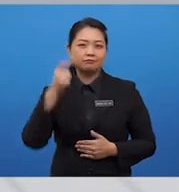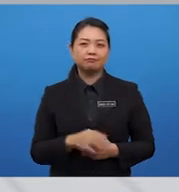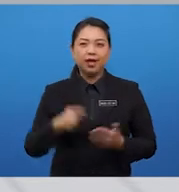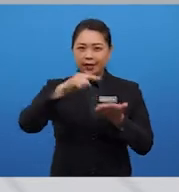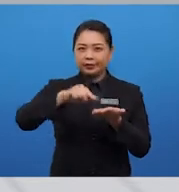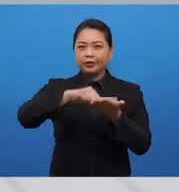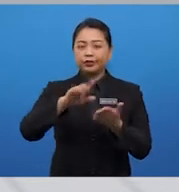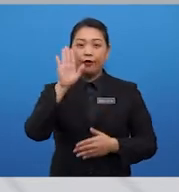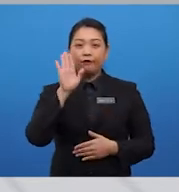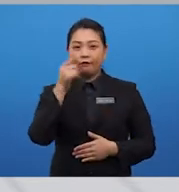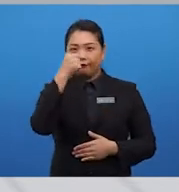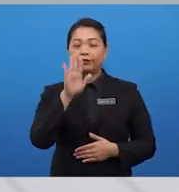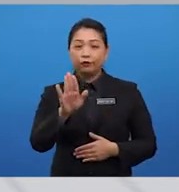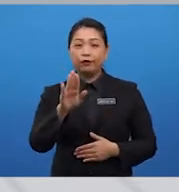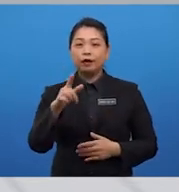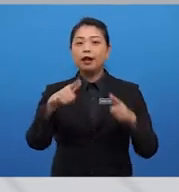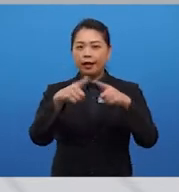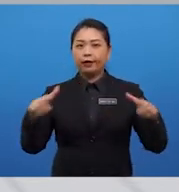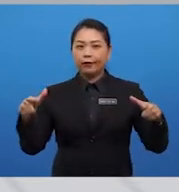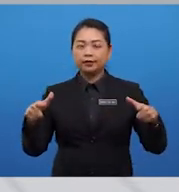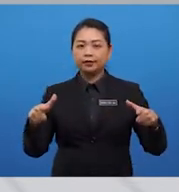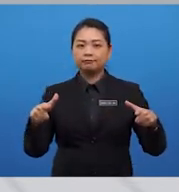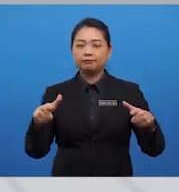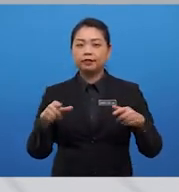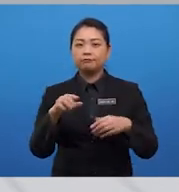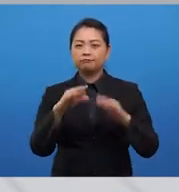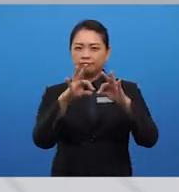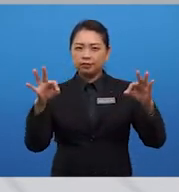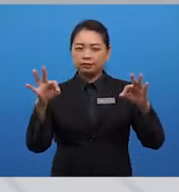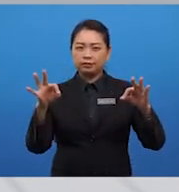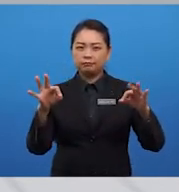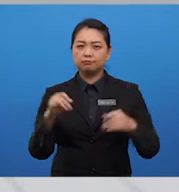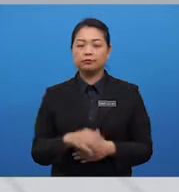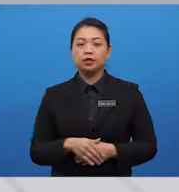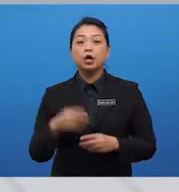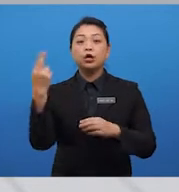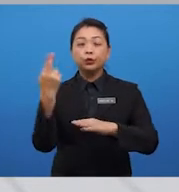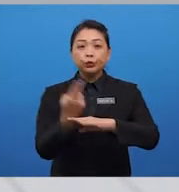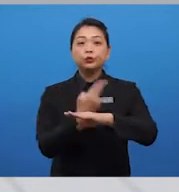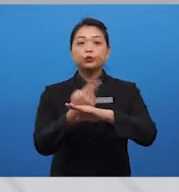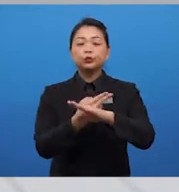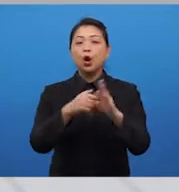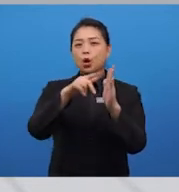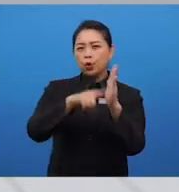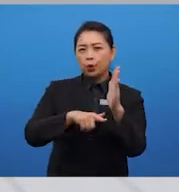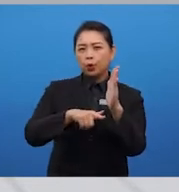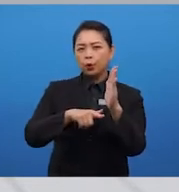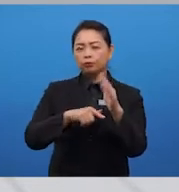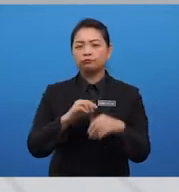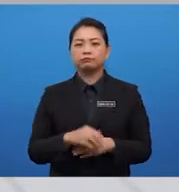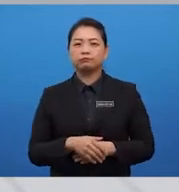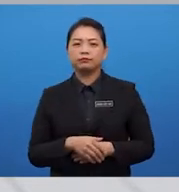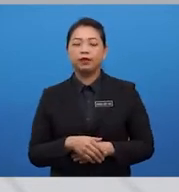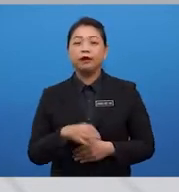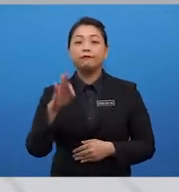Check for your language, make sure tenses are consistent, use low-frequency words, words which are